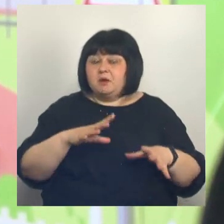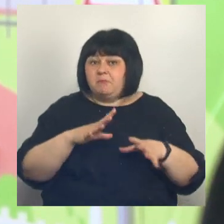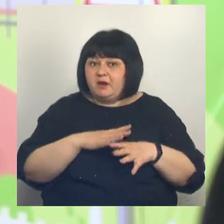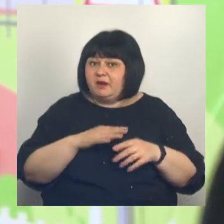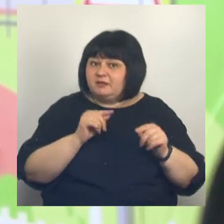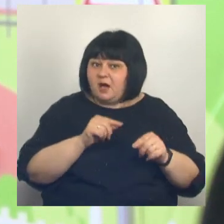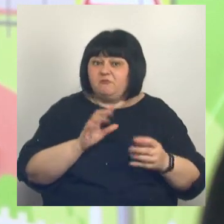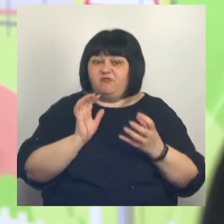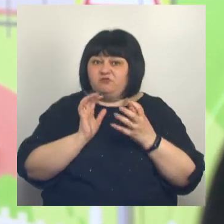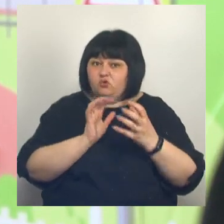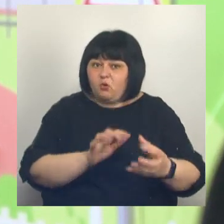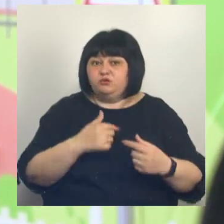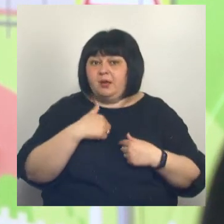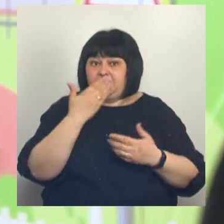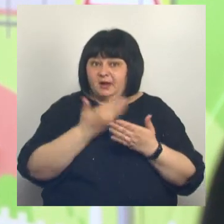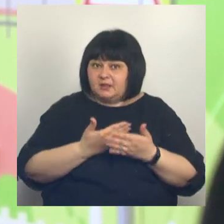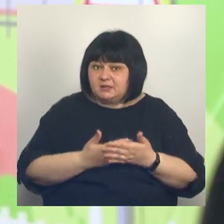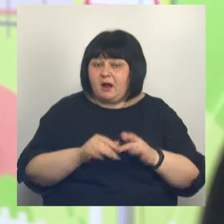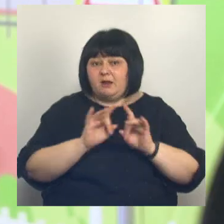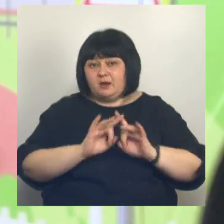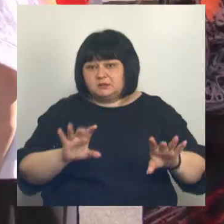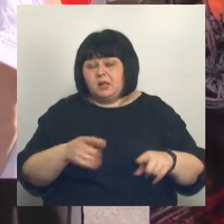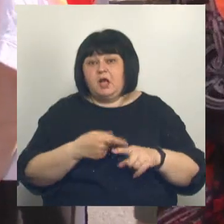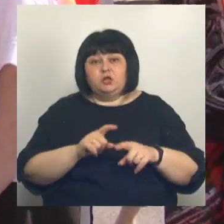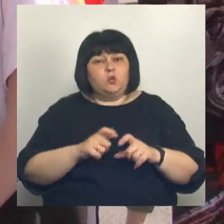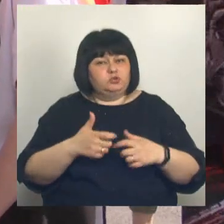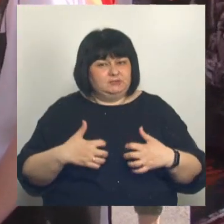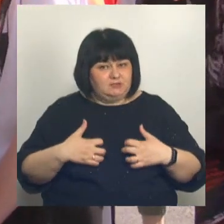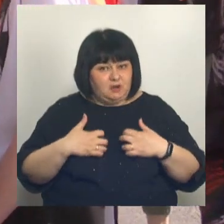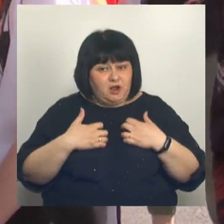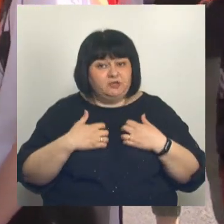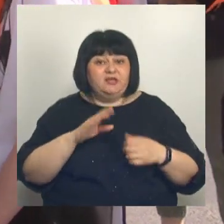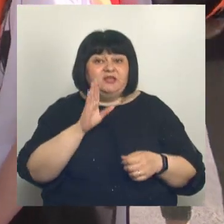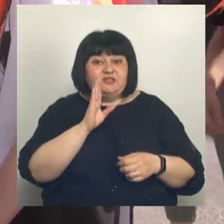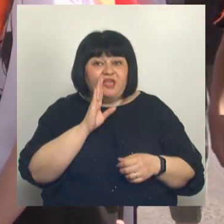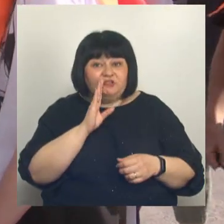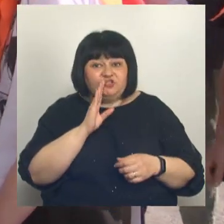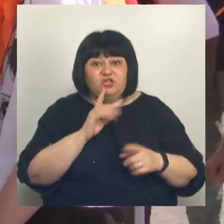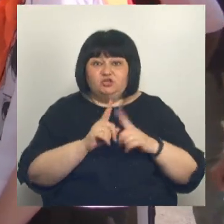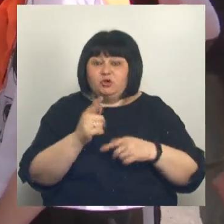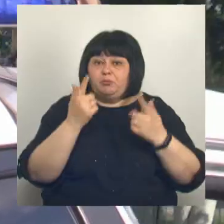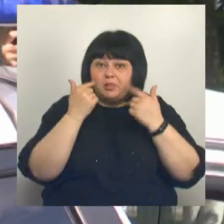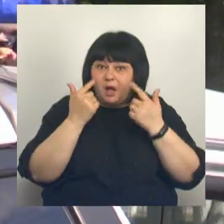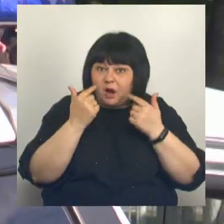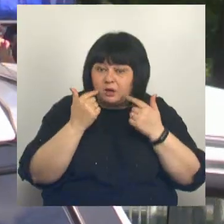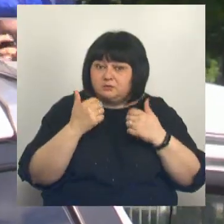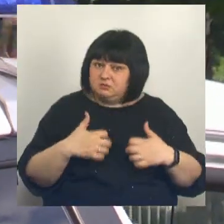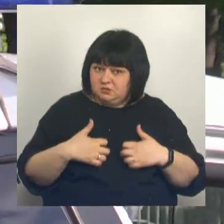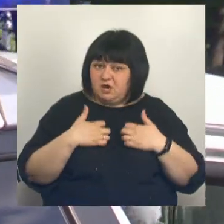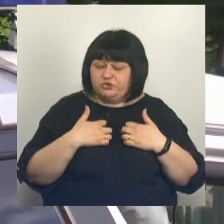в автобусе, нам это показали. Это очень страшно. Девочки маленькие, они начинают как бы плахать, им страшно становится.